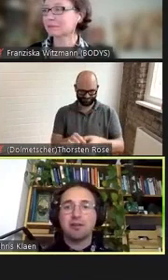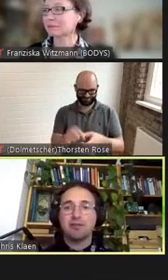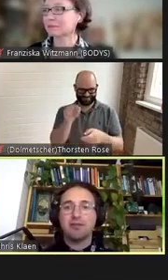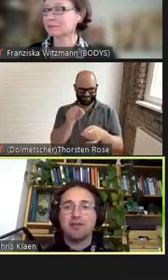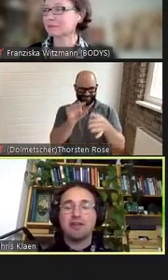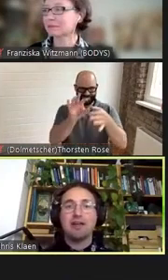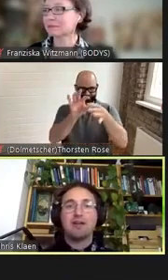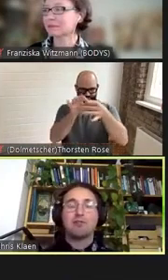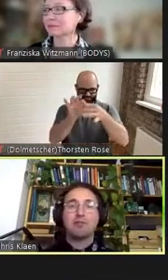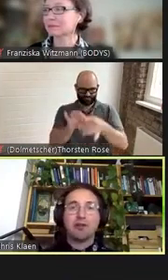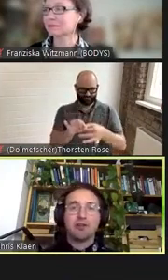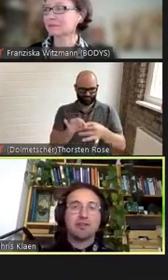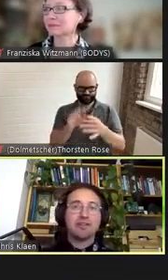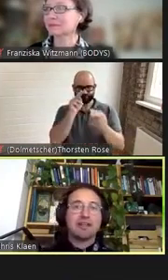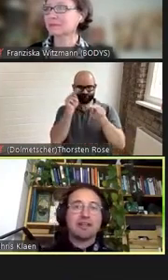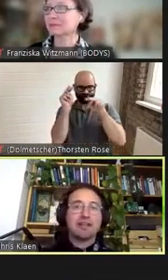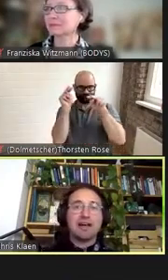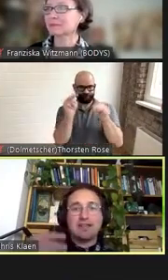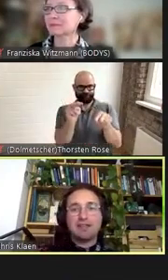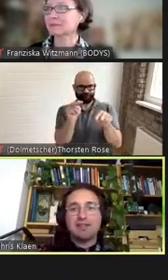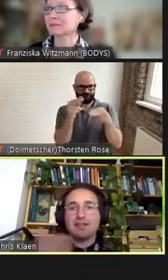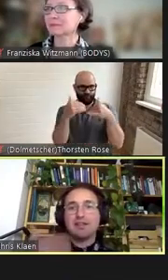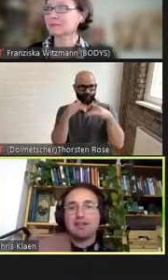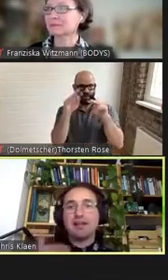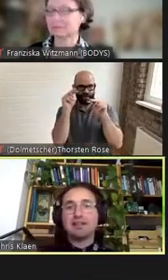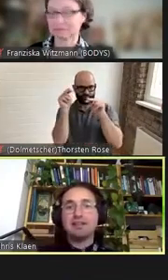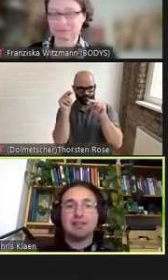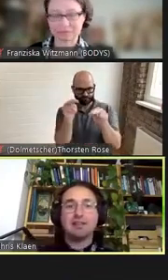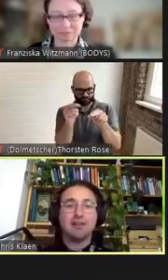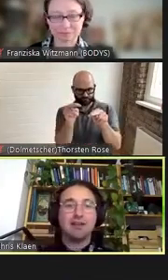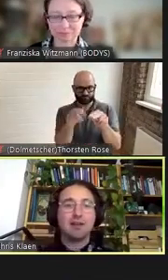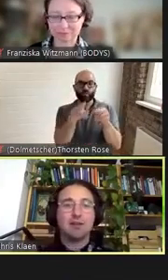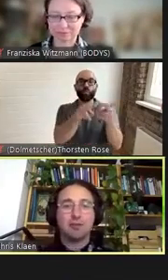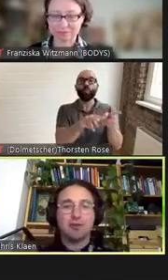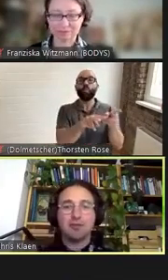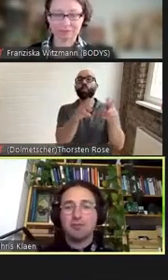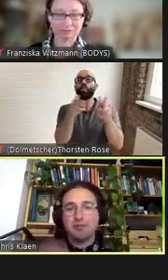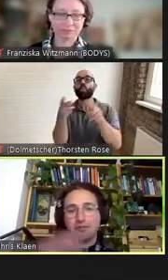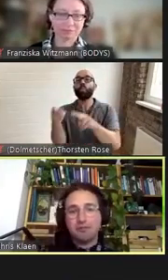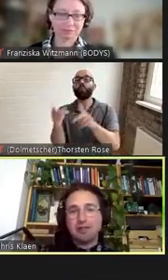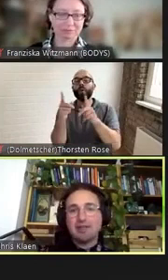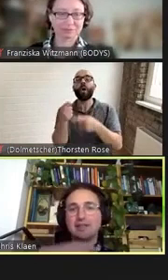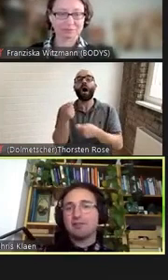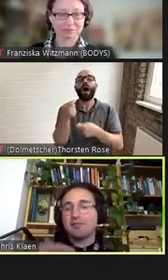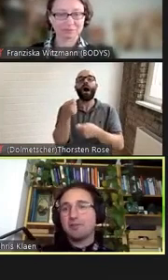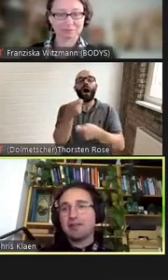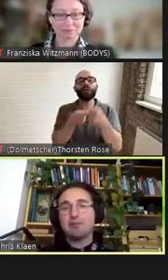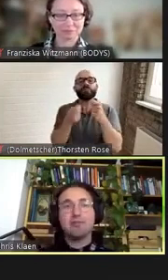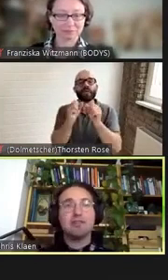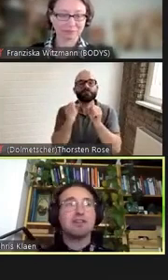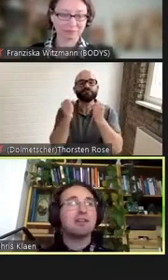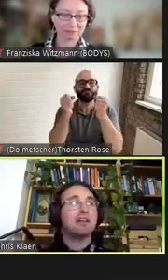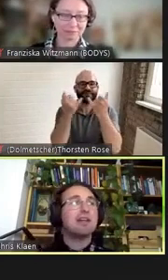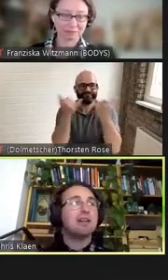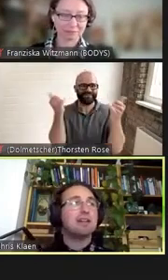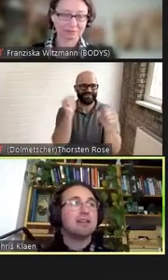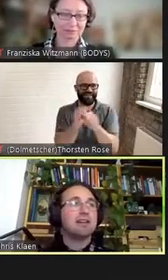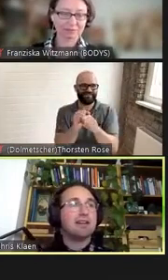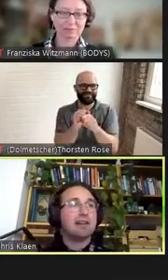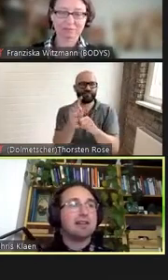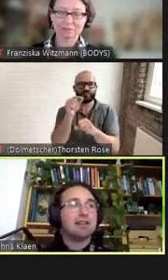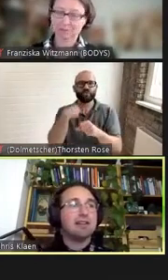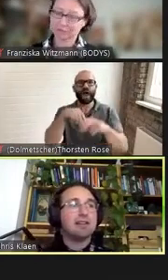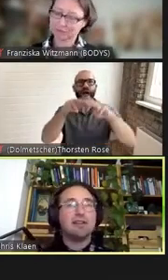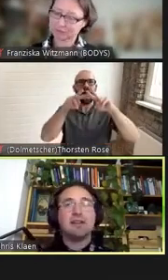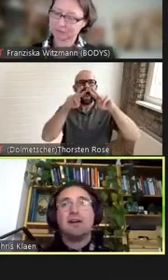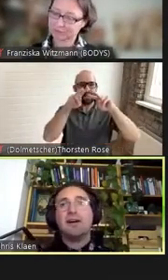sehen wie können wir von dort aus in ein Handeln in ein Agieren kommen vom Lesen und vom Analysieren hin in